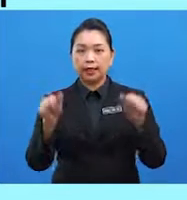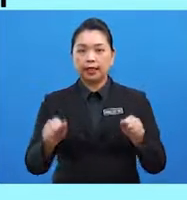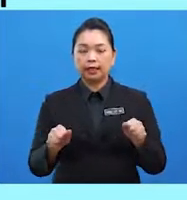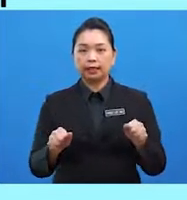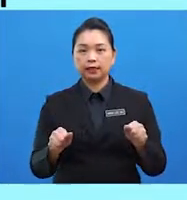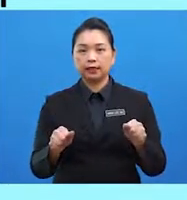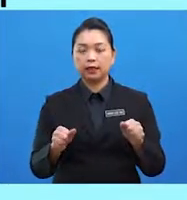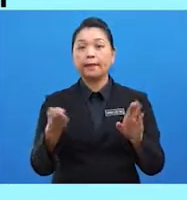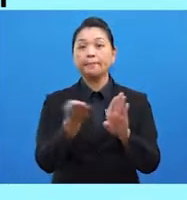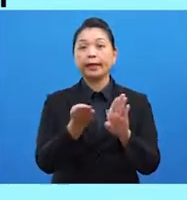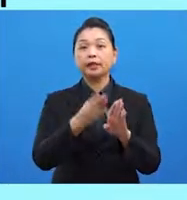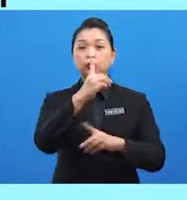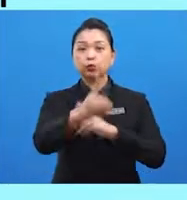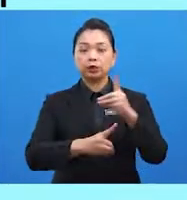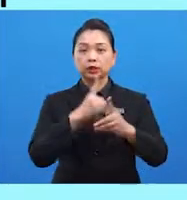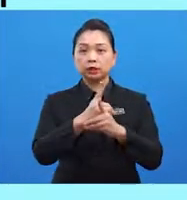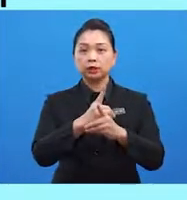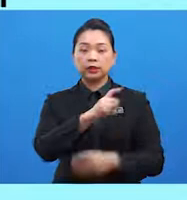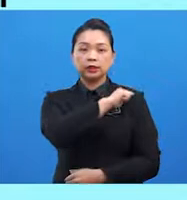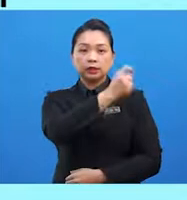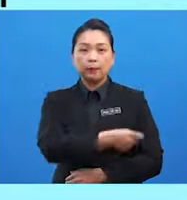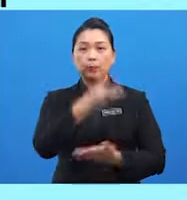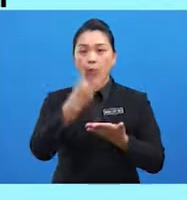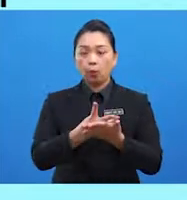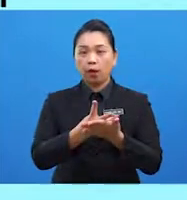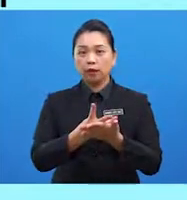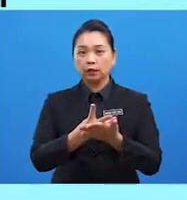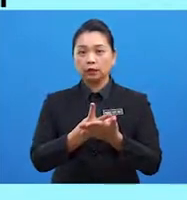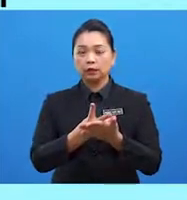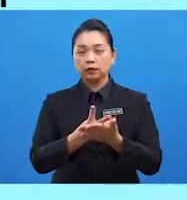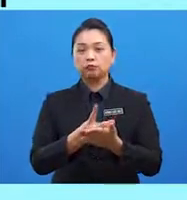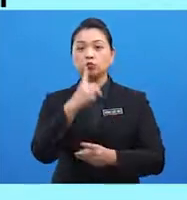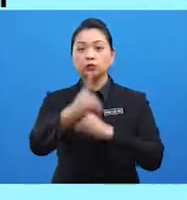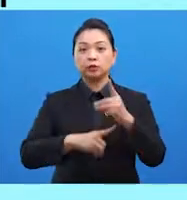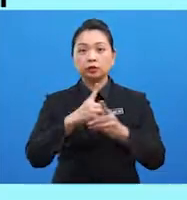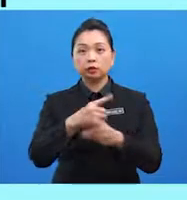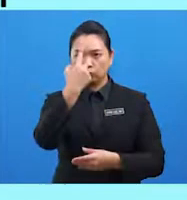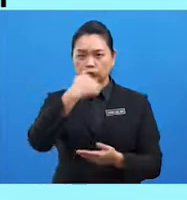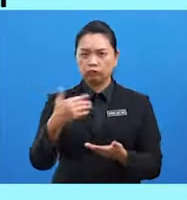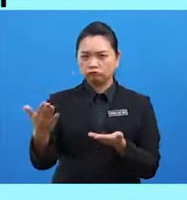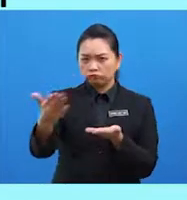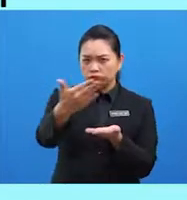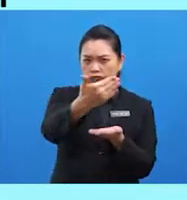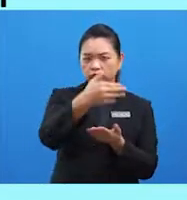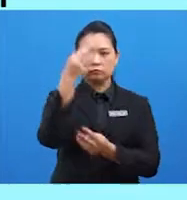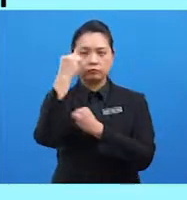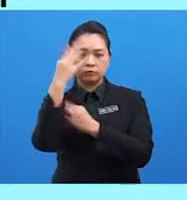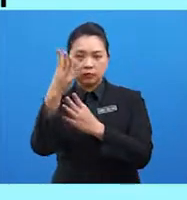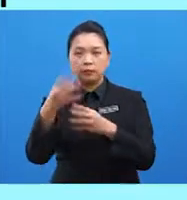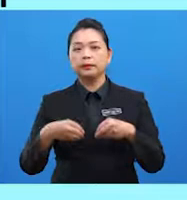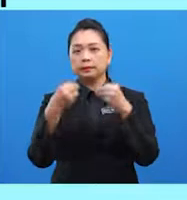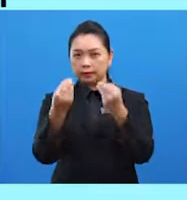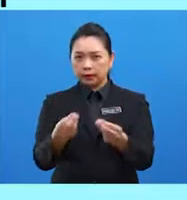Bank Dunia dan Tabung Keuangan Antarabangsa IMF untuk mengumpulkan maklumat, memberi